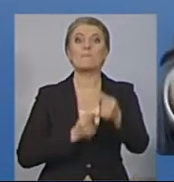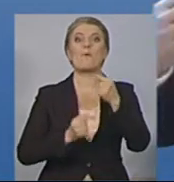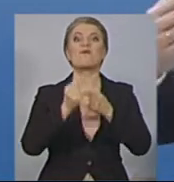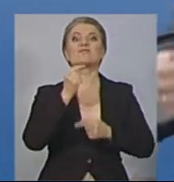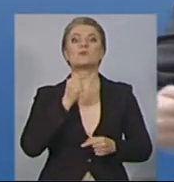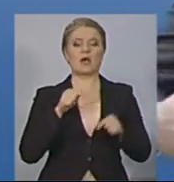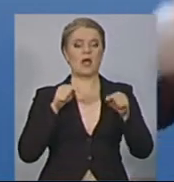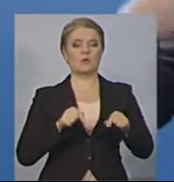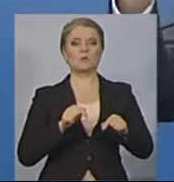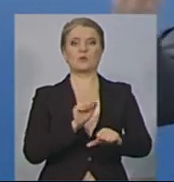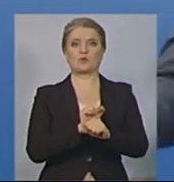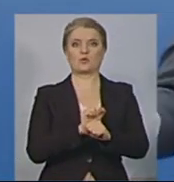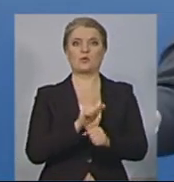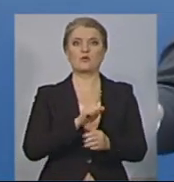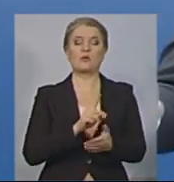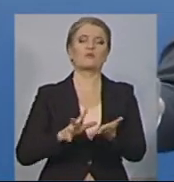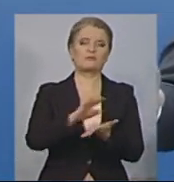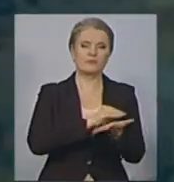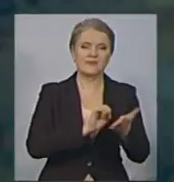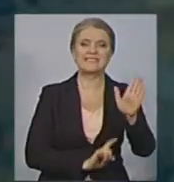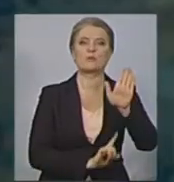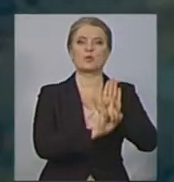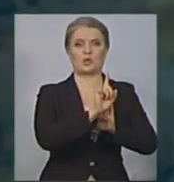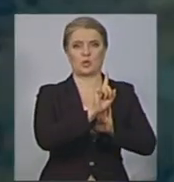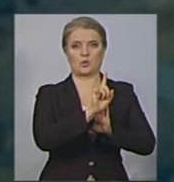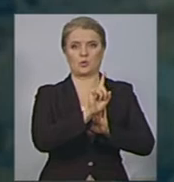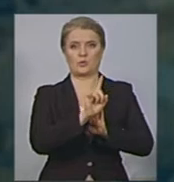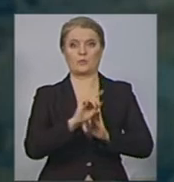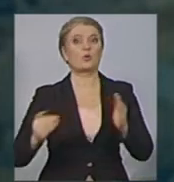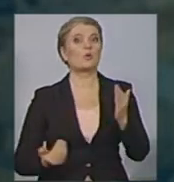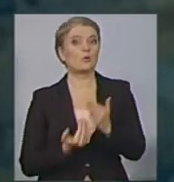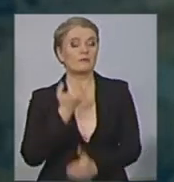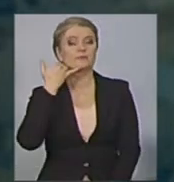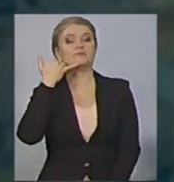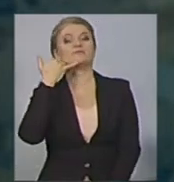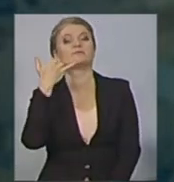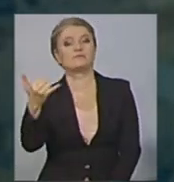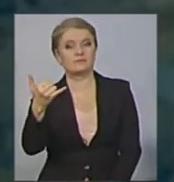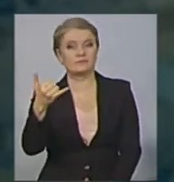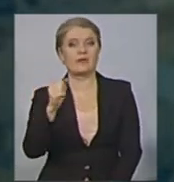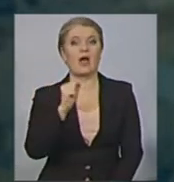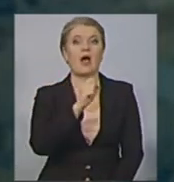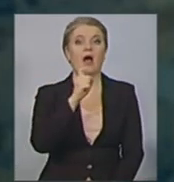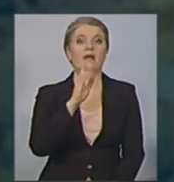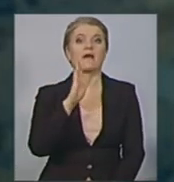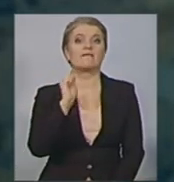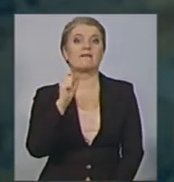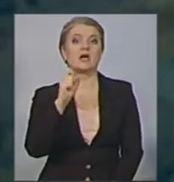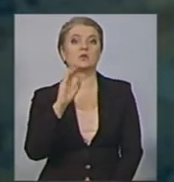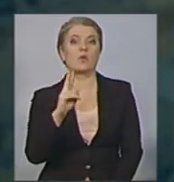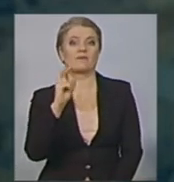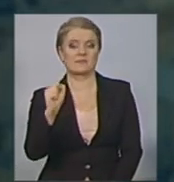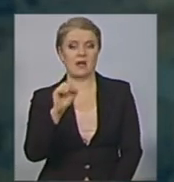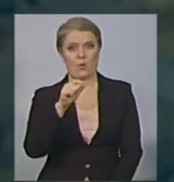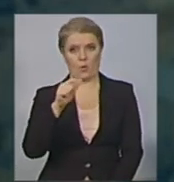точку. Він має починатися спочатку. Новини на першому зателефонували Ользі Айвазовський, голові